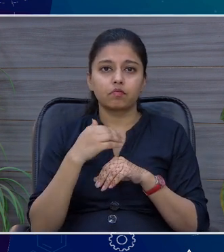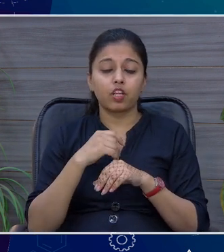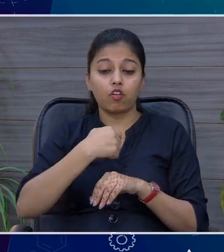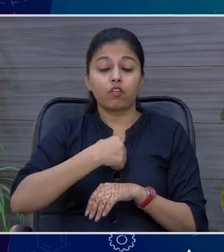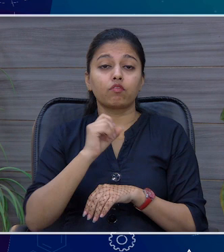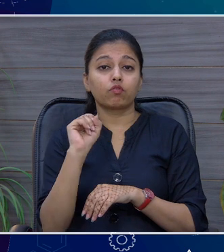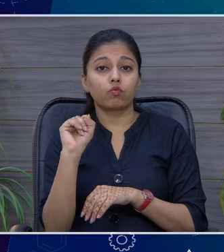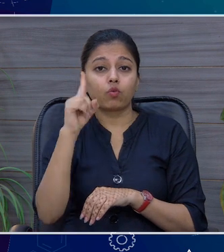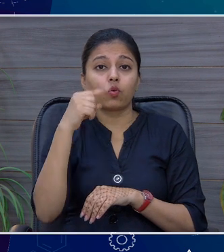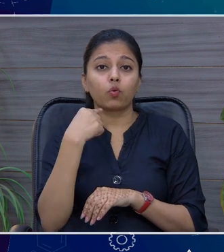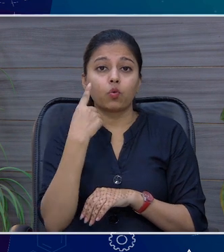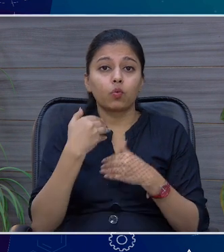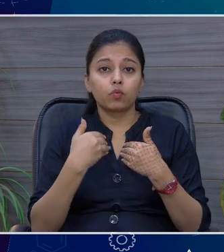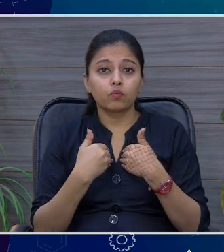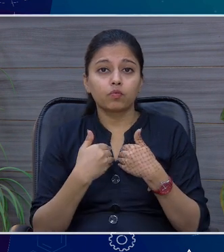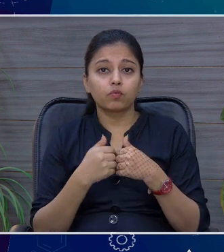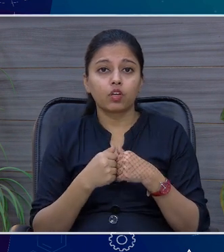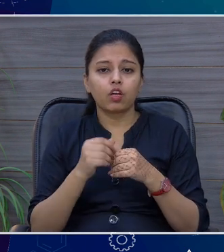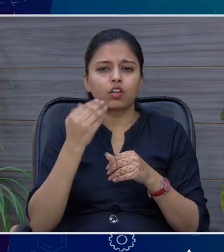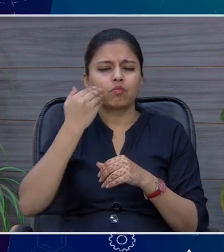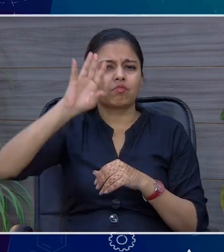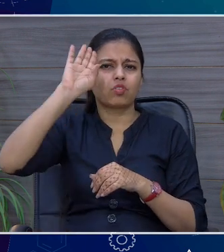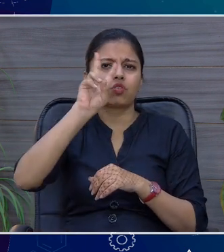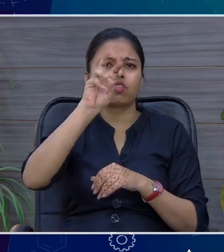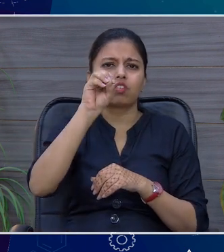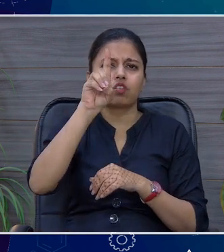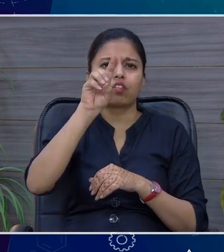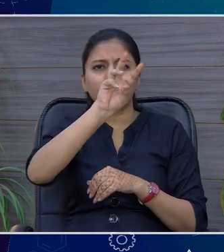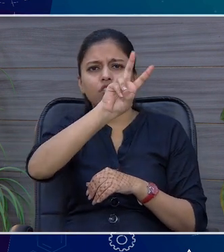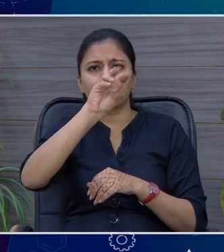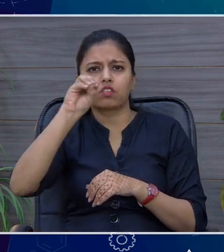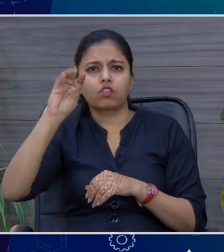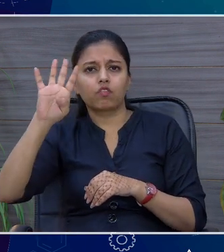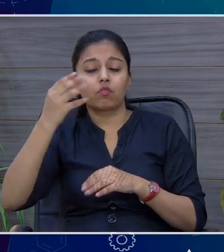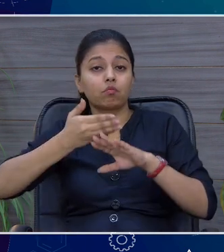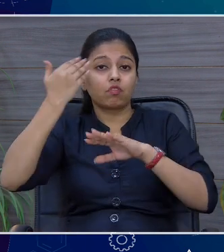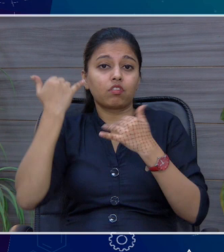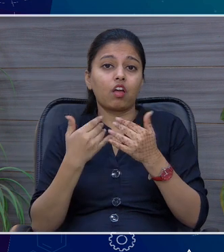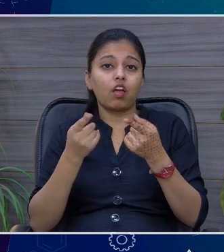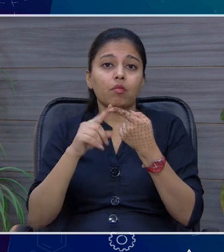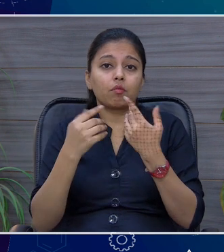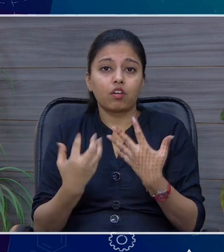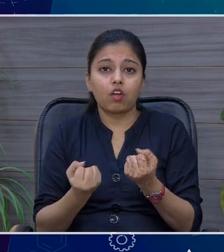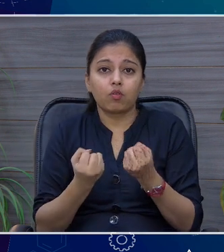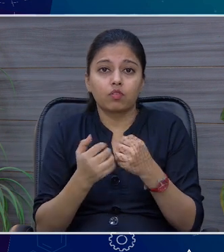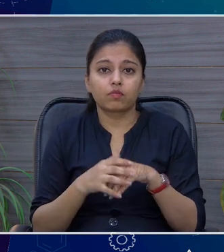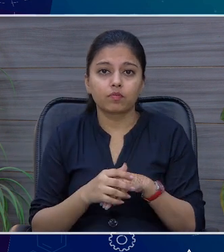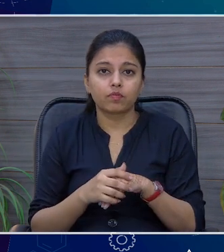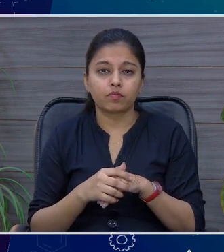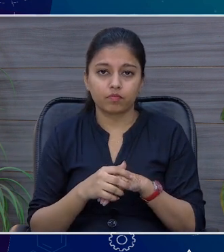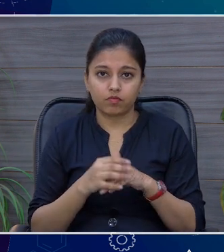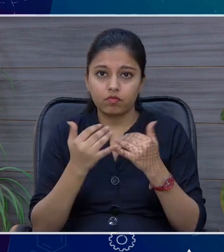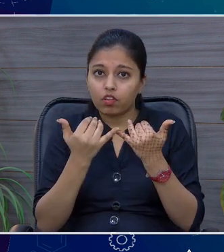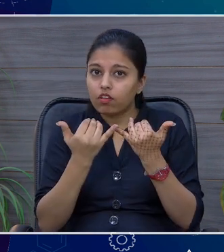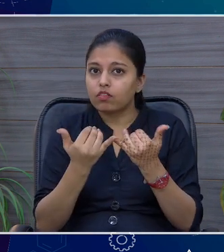अब एग इस डिशन पर मोबी आइए जी